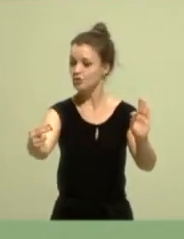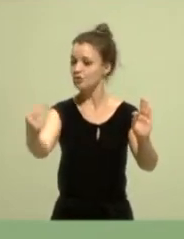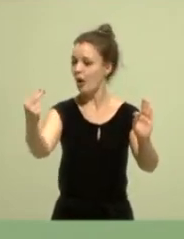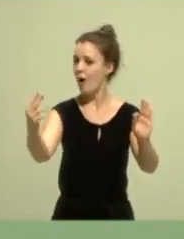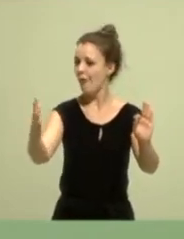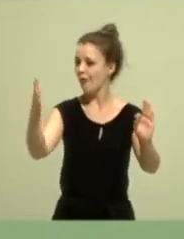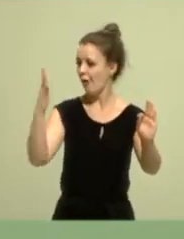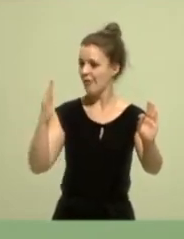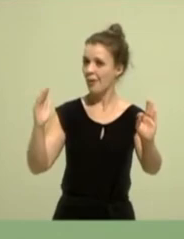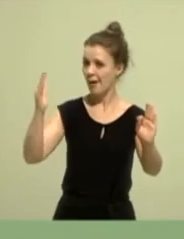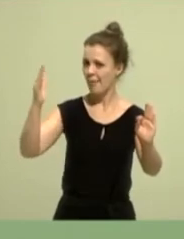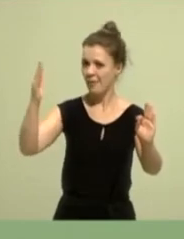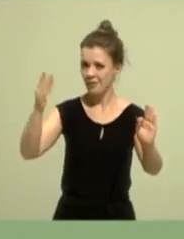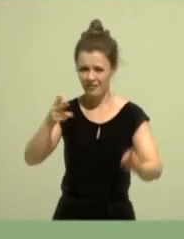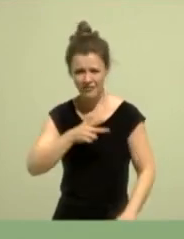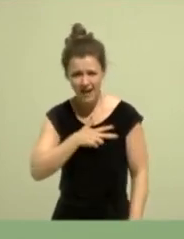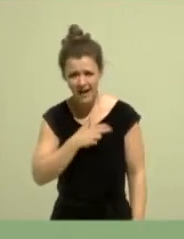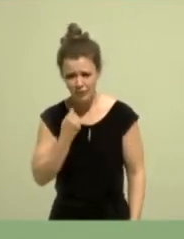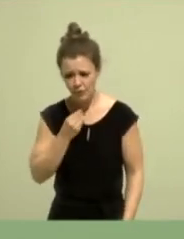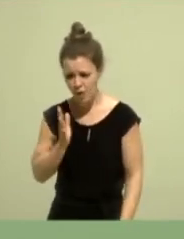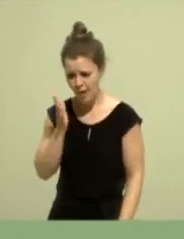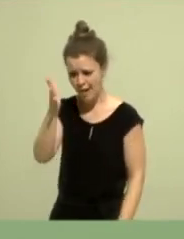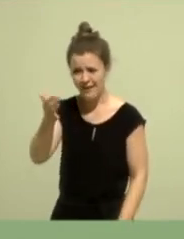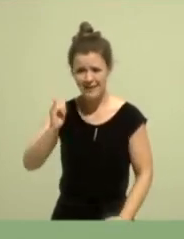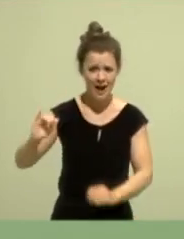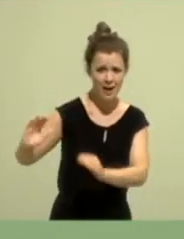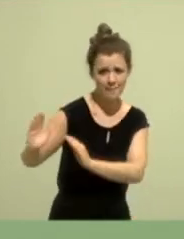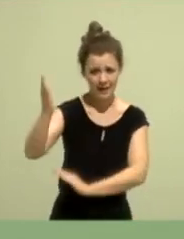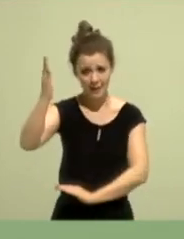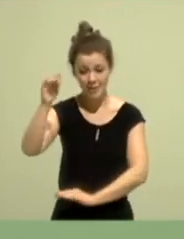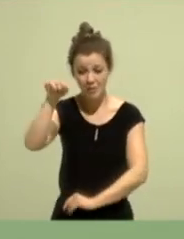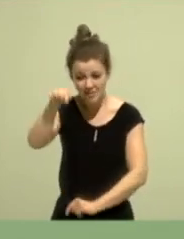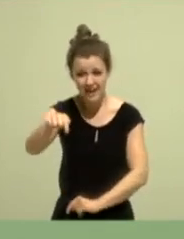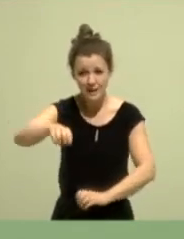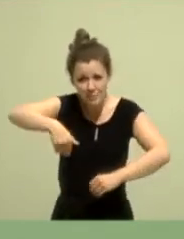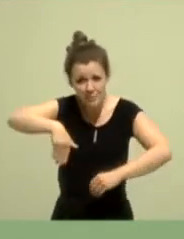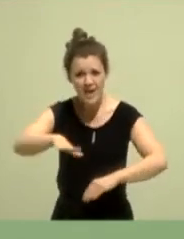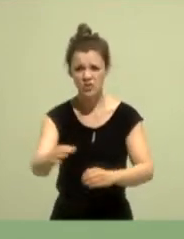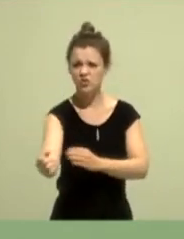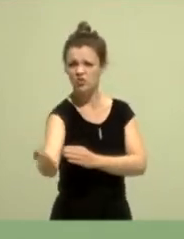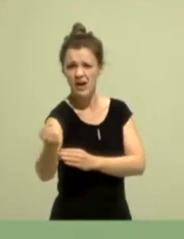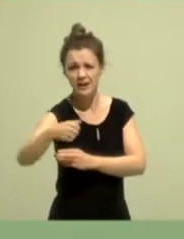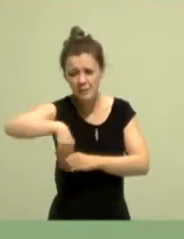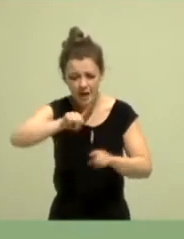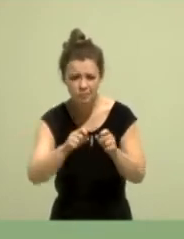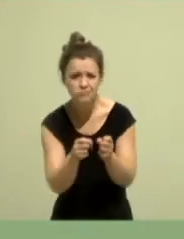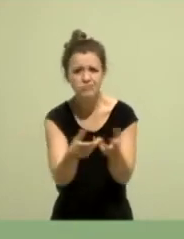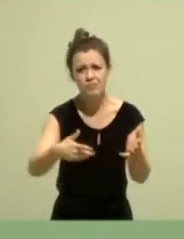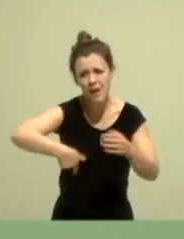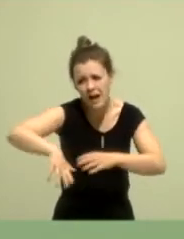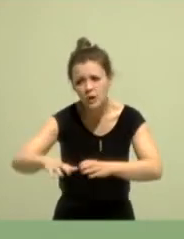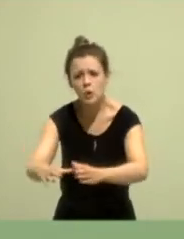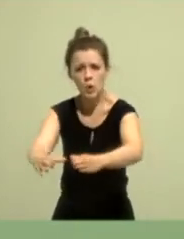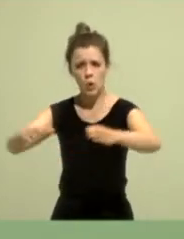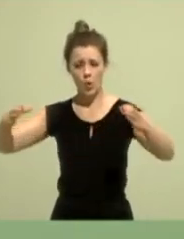ich glaube, das werden fünf erfolgreiche Jahre, noch stärker, noch bunter und noch größer aus der Landtagswahl